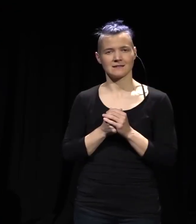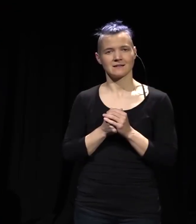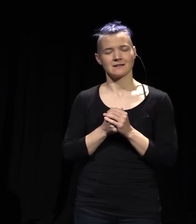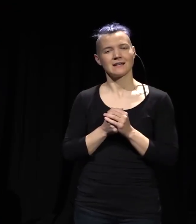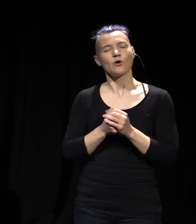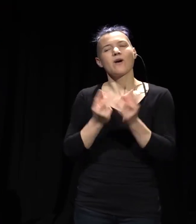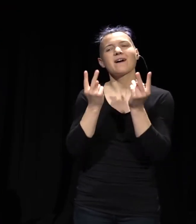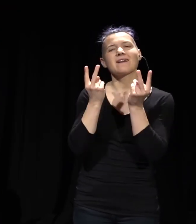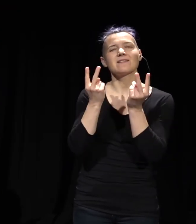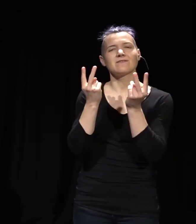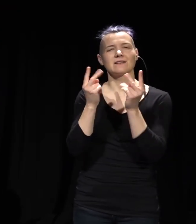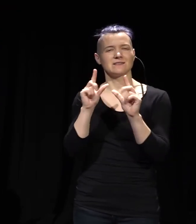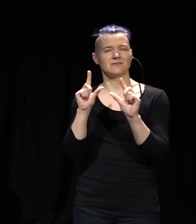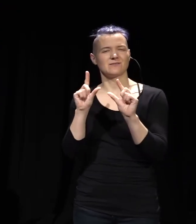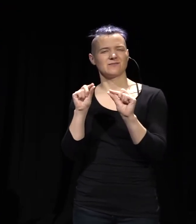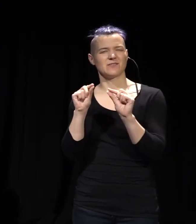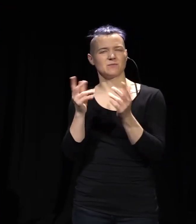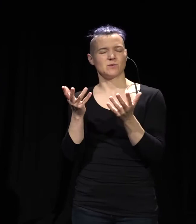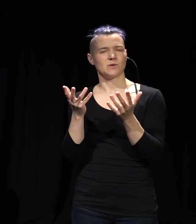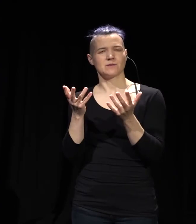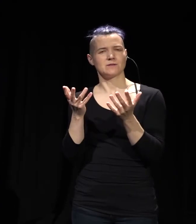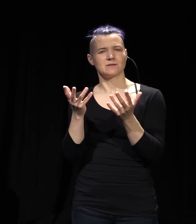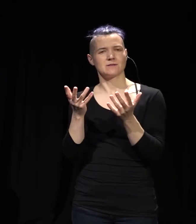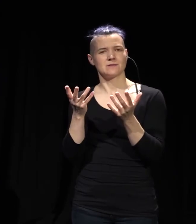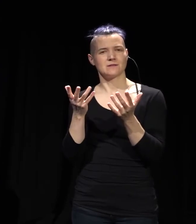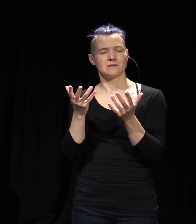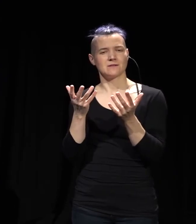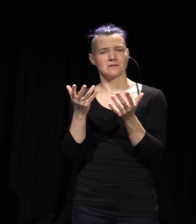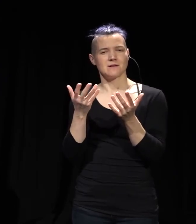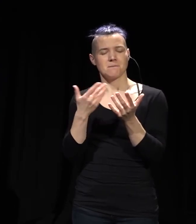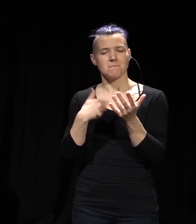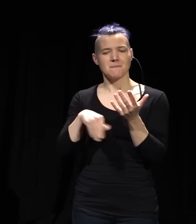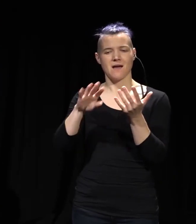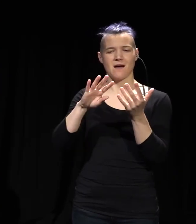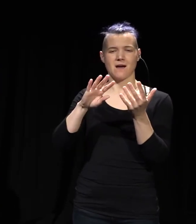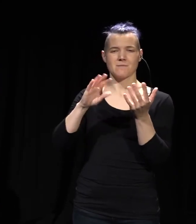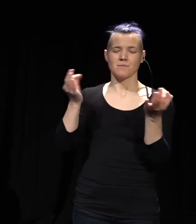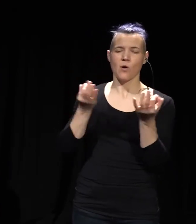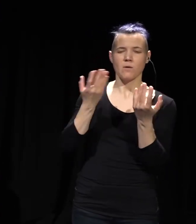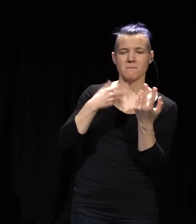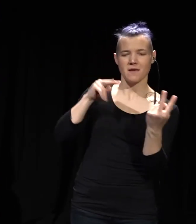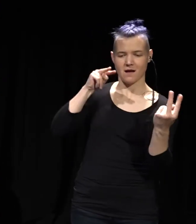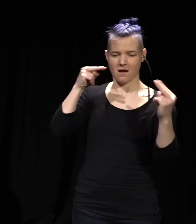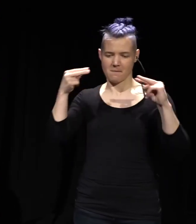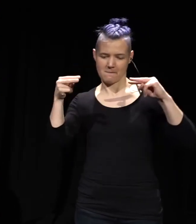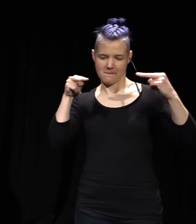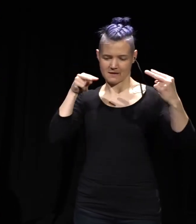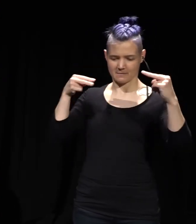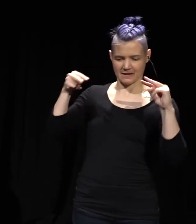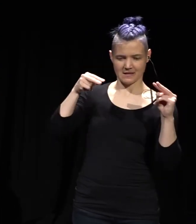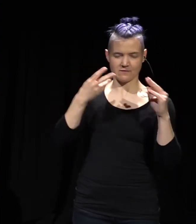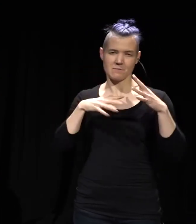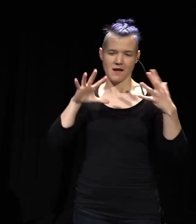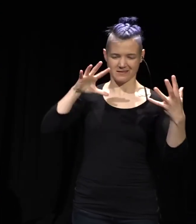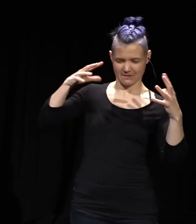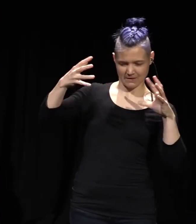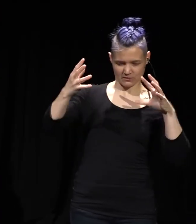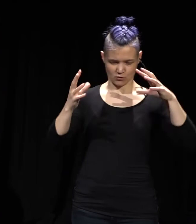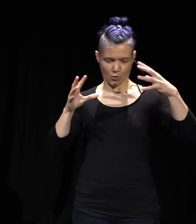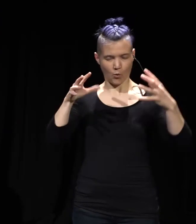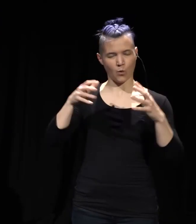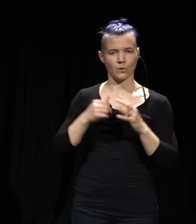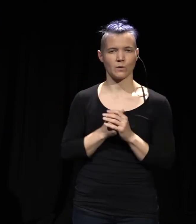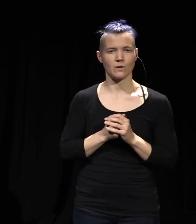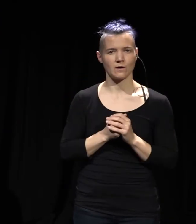als etwas mehr Dimensionales zu verstehen, also davon